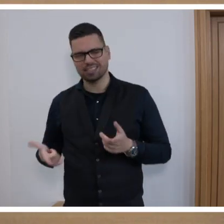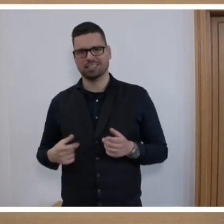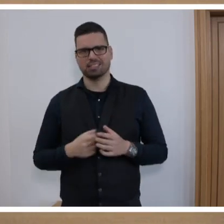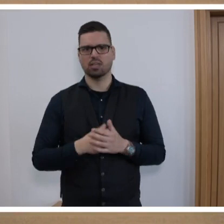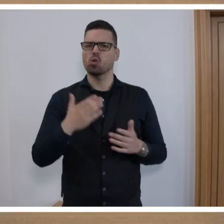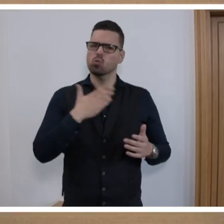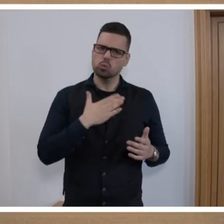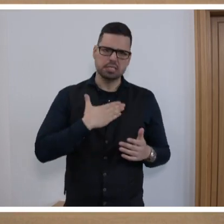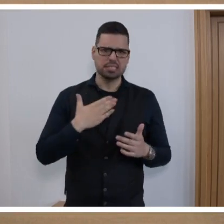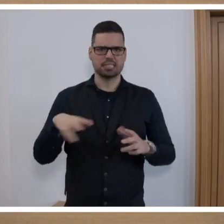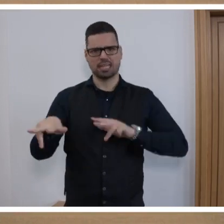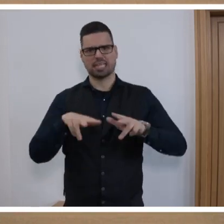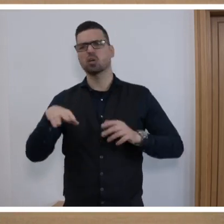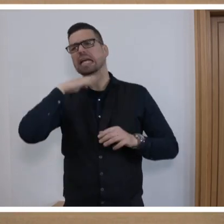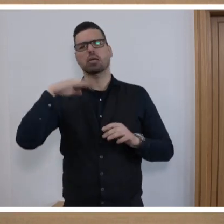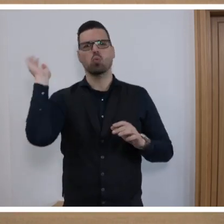mit unserer genug zu tun.